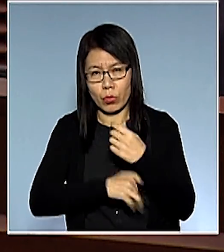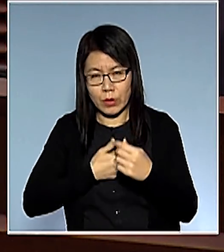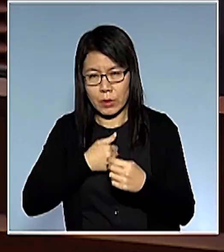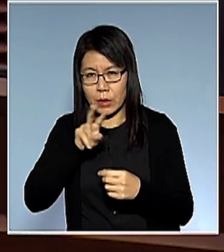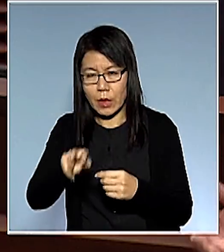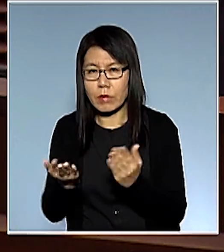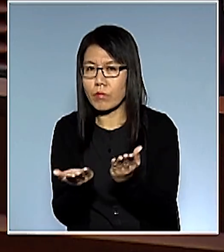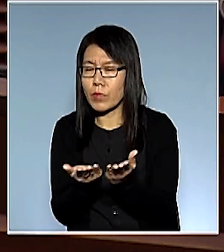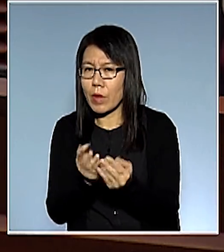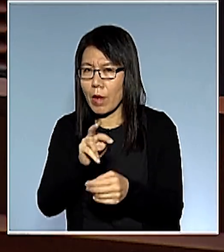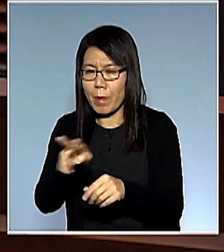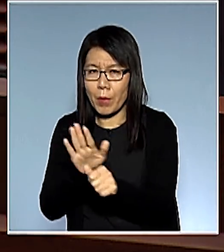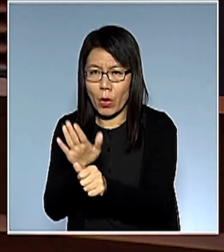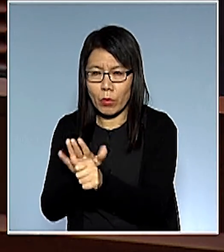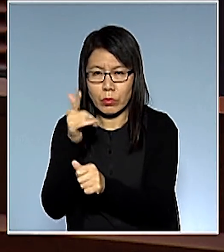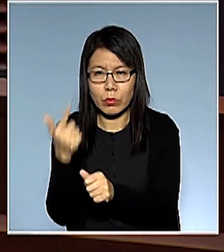性多些是這麼簡單的